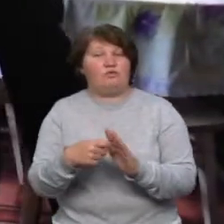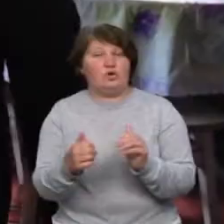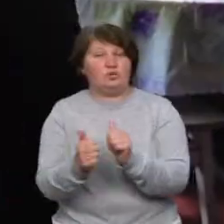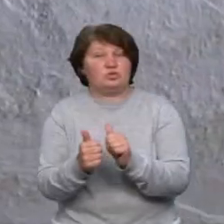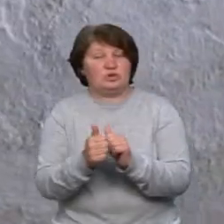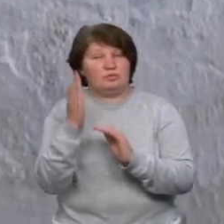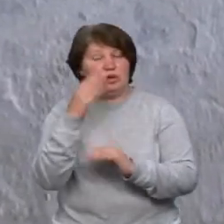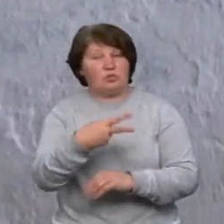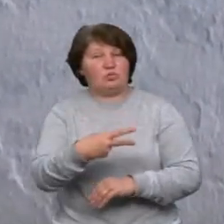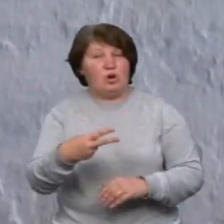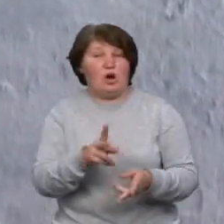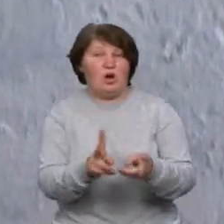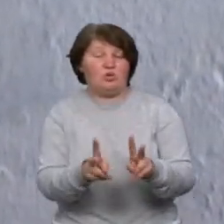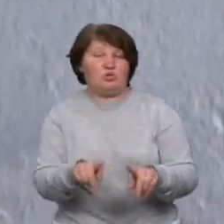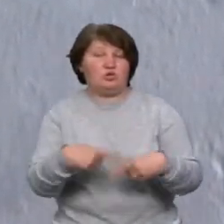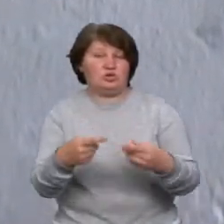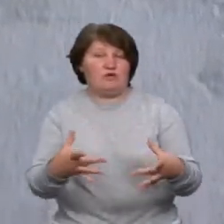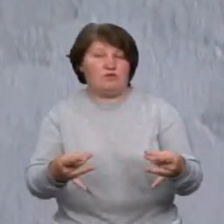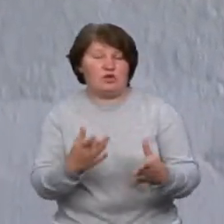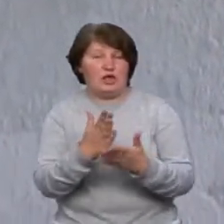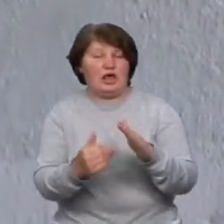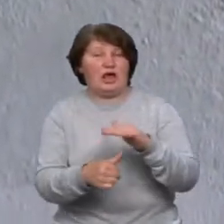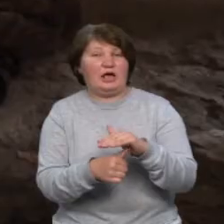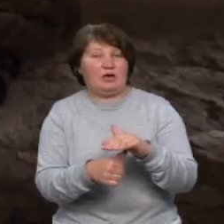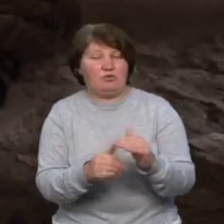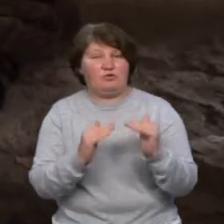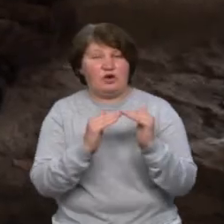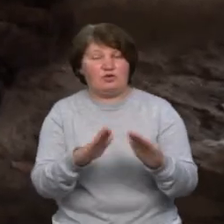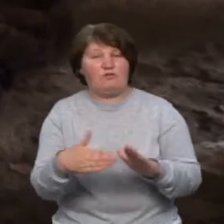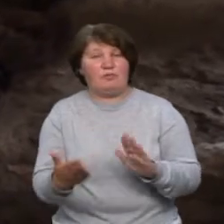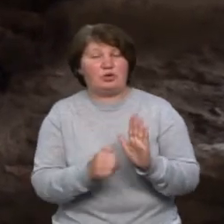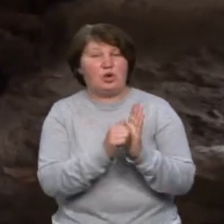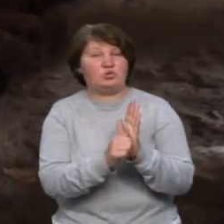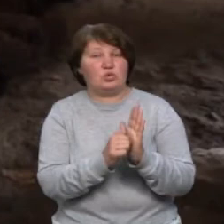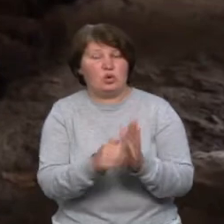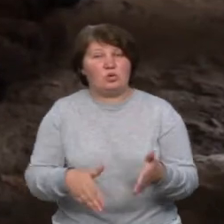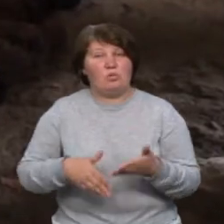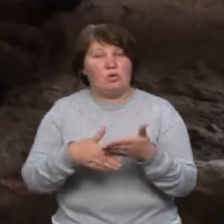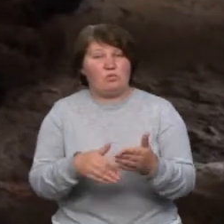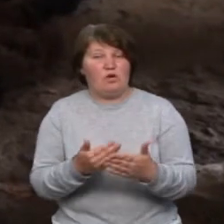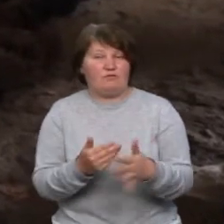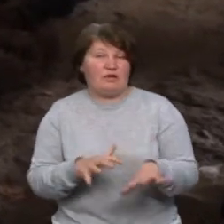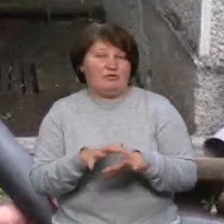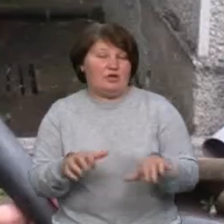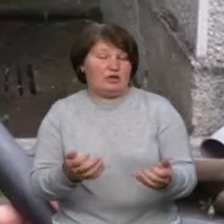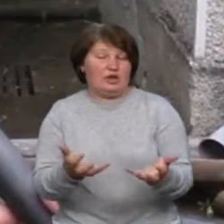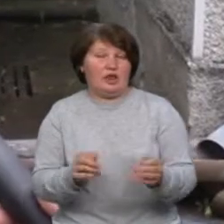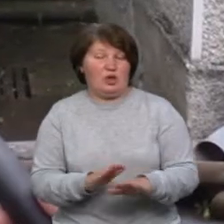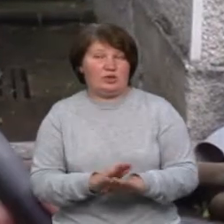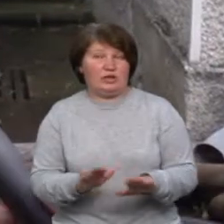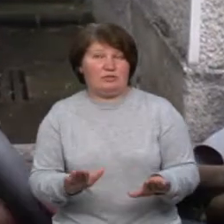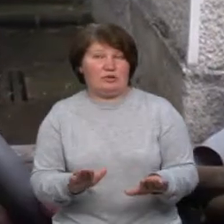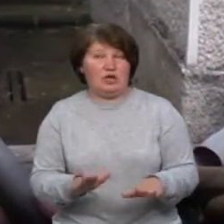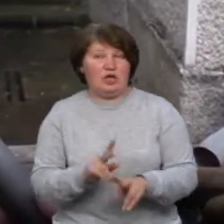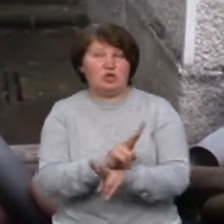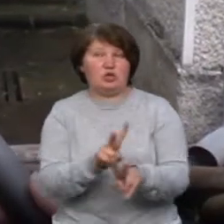поверсі, а в кухні через вологі з'явився грибок. В гаражі відпадає штукатурка. Допомоги від влади Надія не отримала. Гроші ніхто